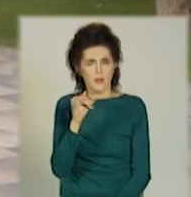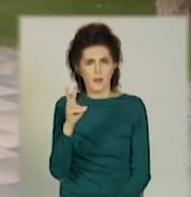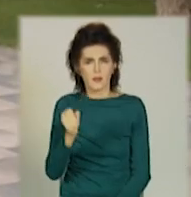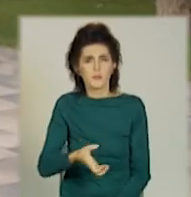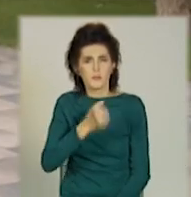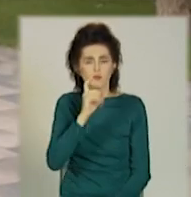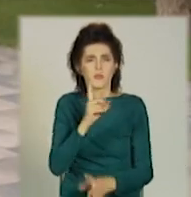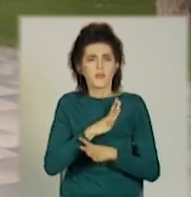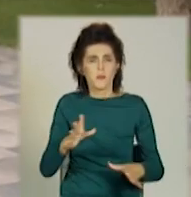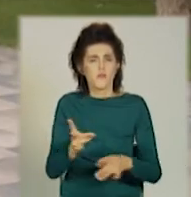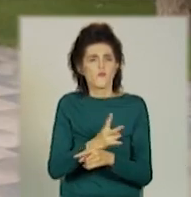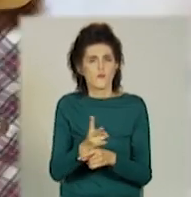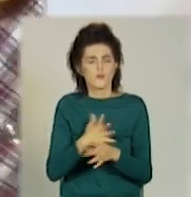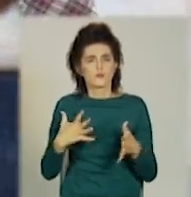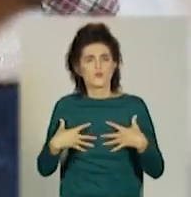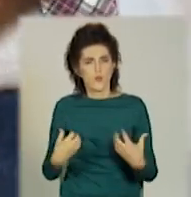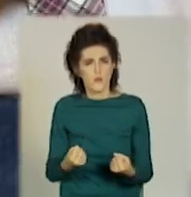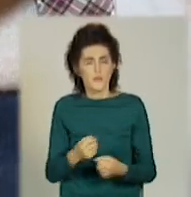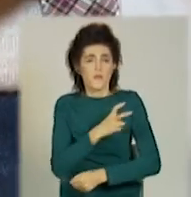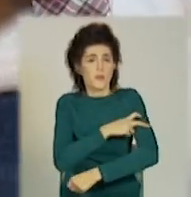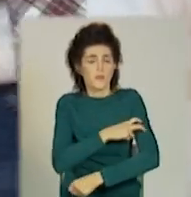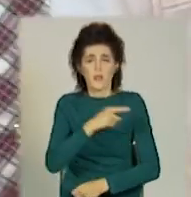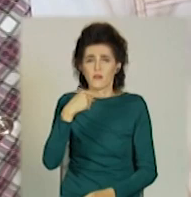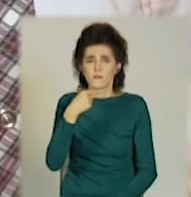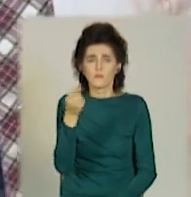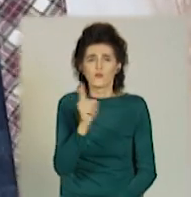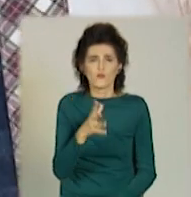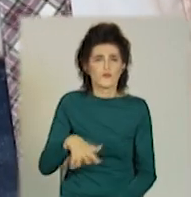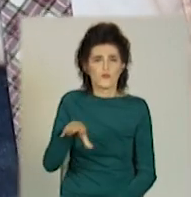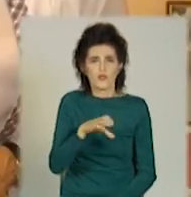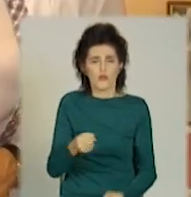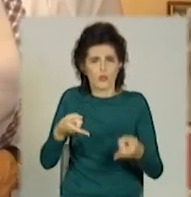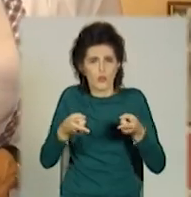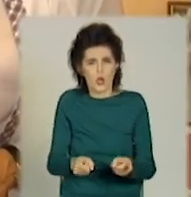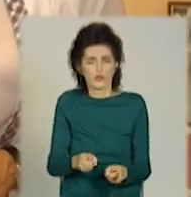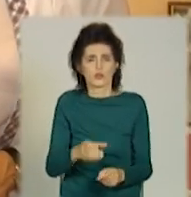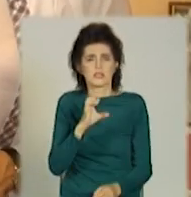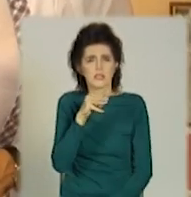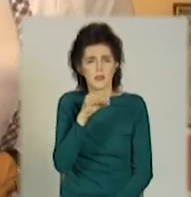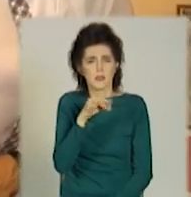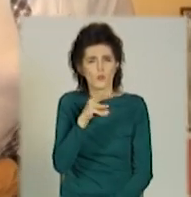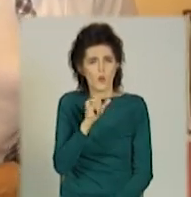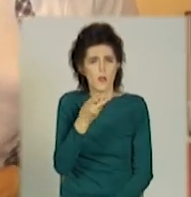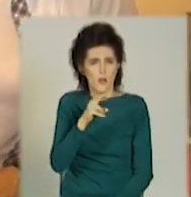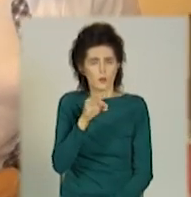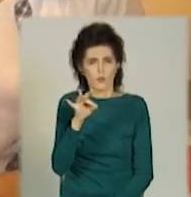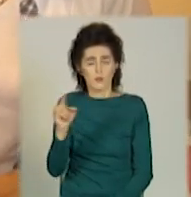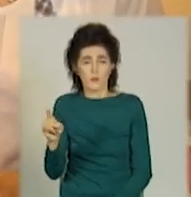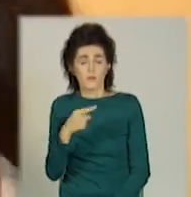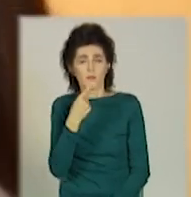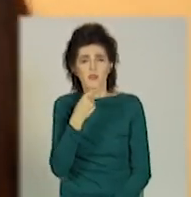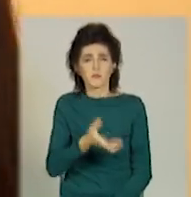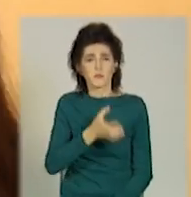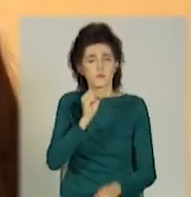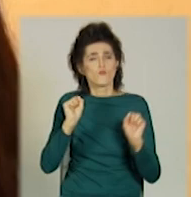здоров'я, а які можуть зашкодити? Лікарі запевняють, усі натуральні стимулятори вживати можна, але в міру. Адже багато чашок тієї